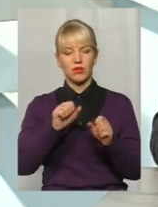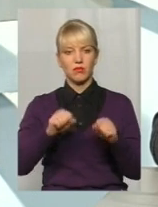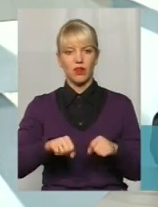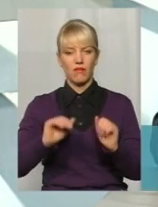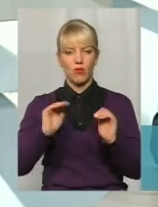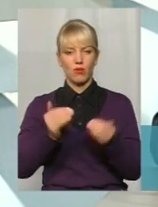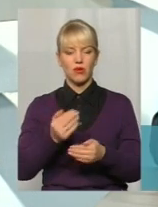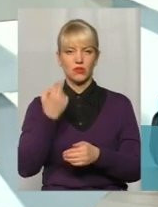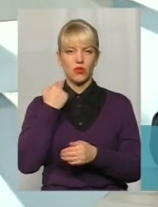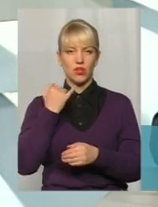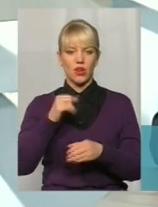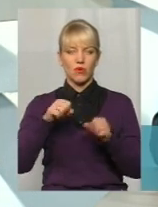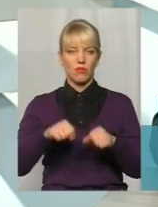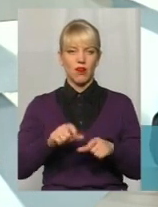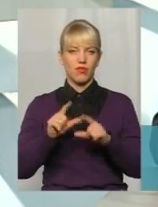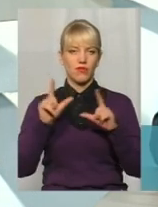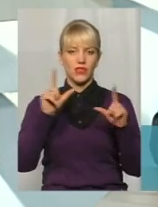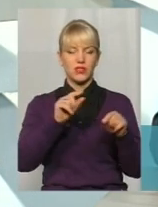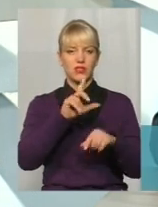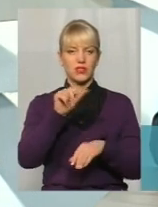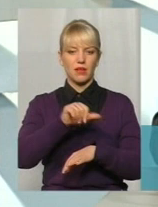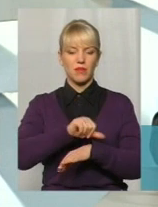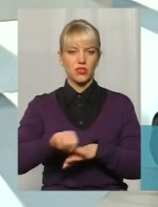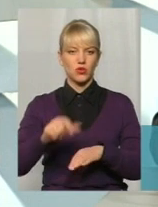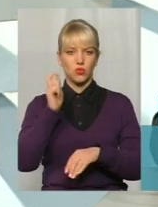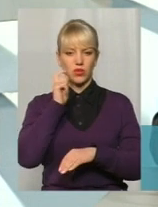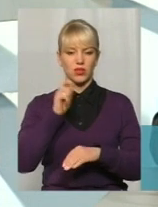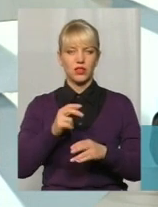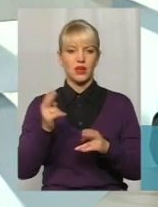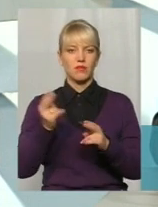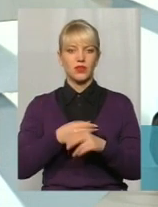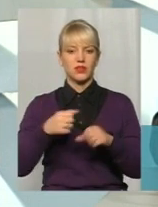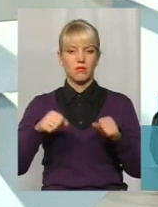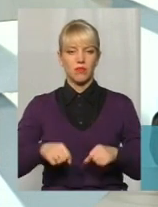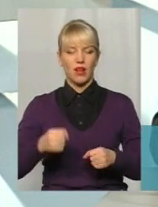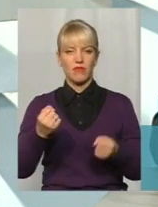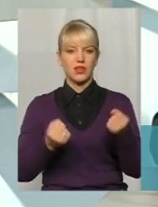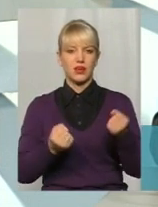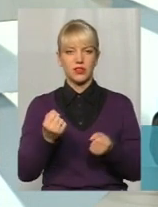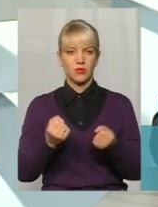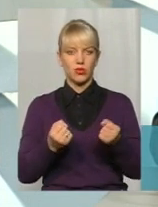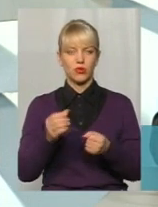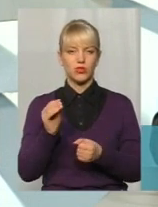боржника у праві виїзди за межою України, позбавити його право керувати транспортним засобом,